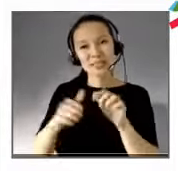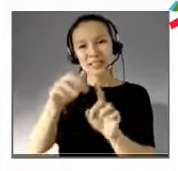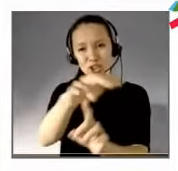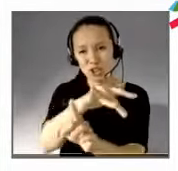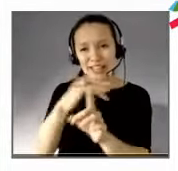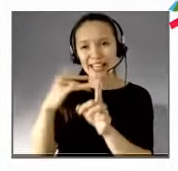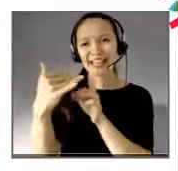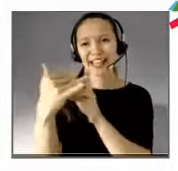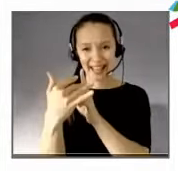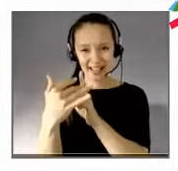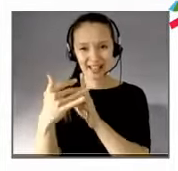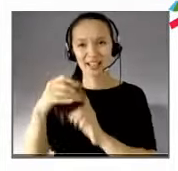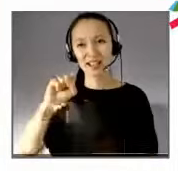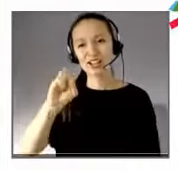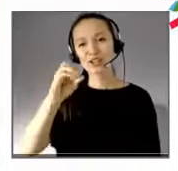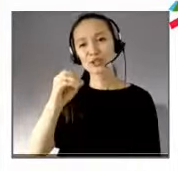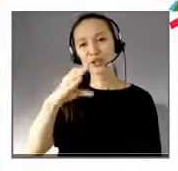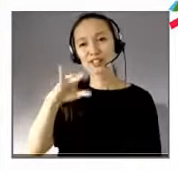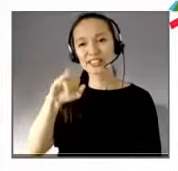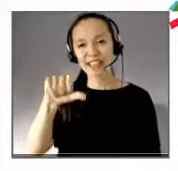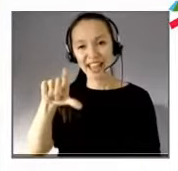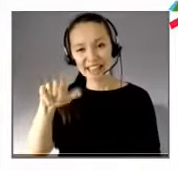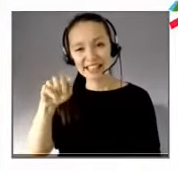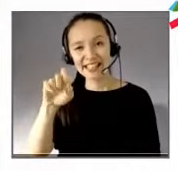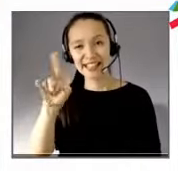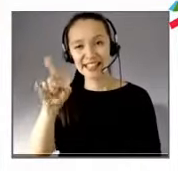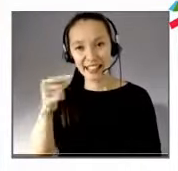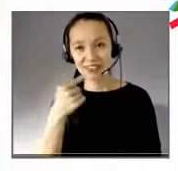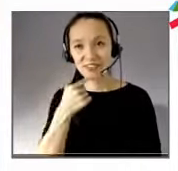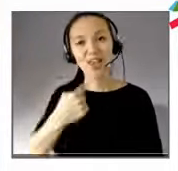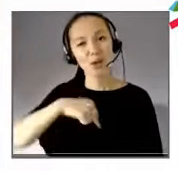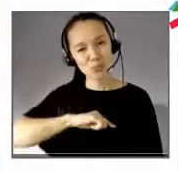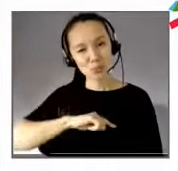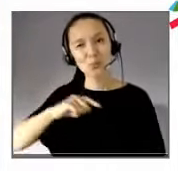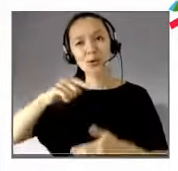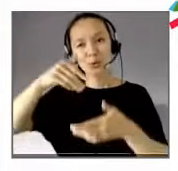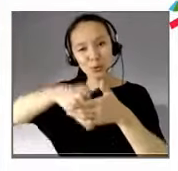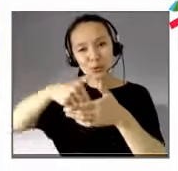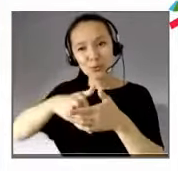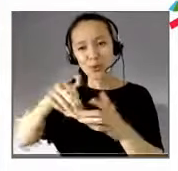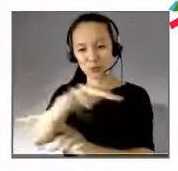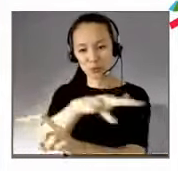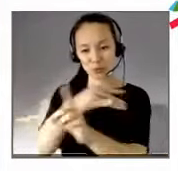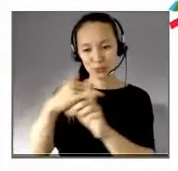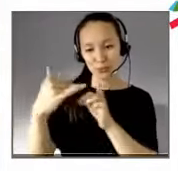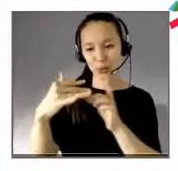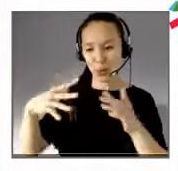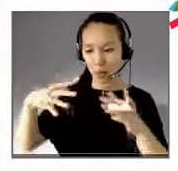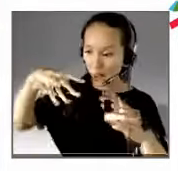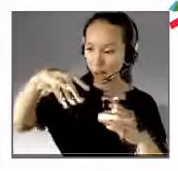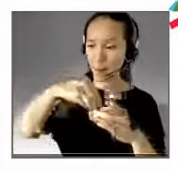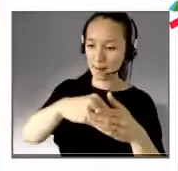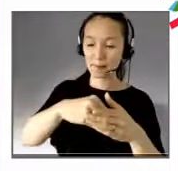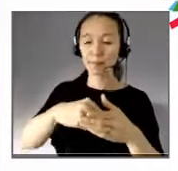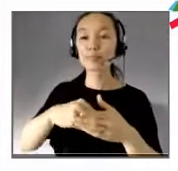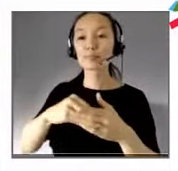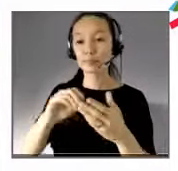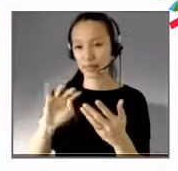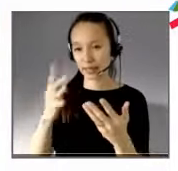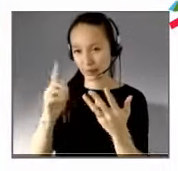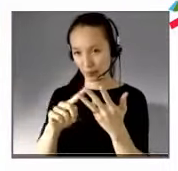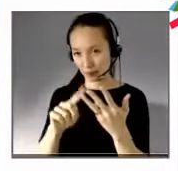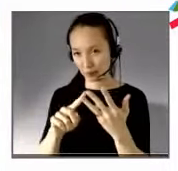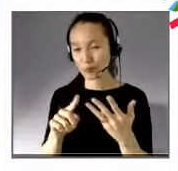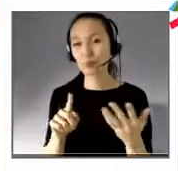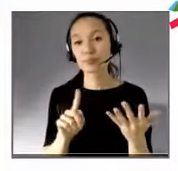à l'intérieur d'espaces sociaux. Et à l'intérieur de ces espaces sociaux, c'est le quatrième principe, la légitime individuation, c